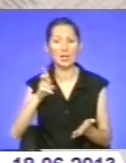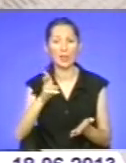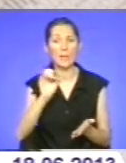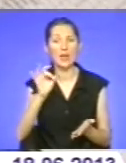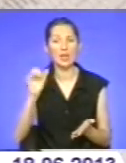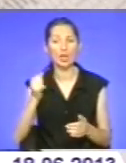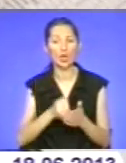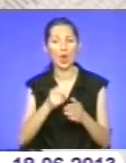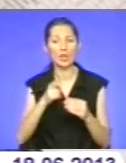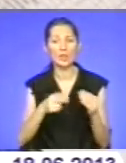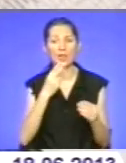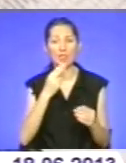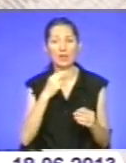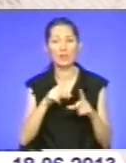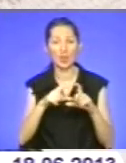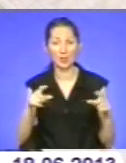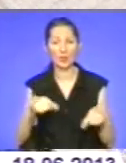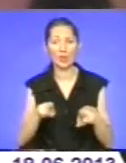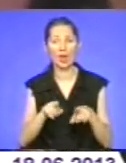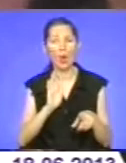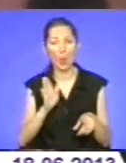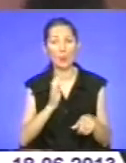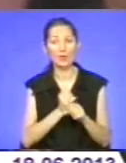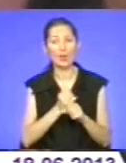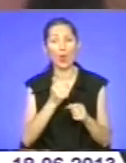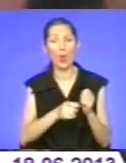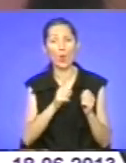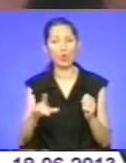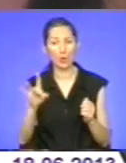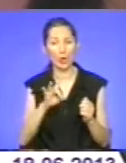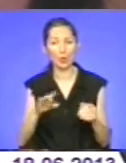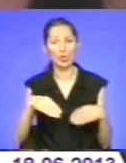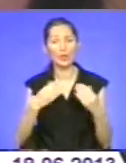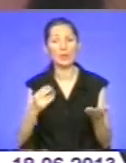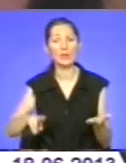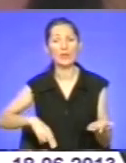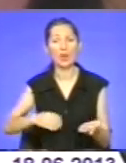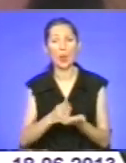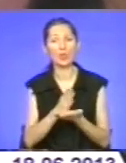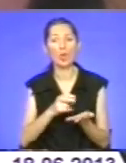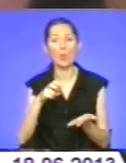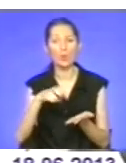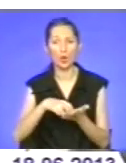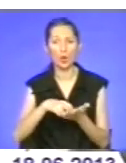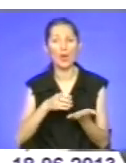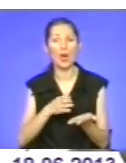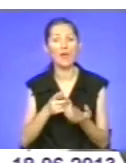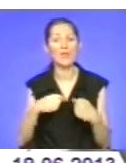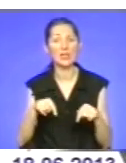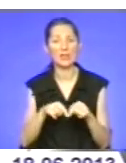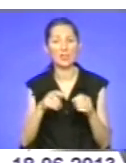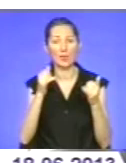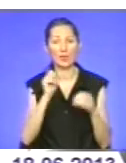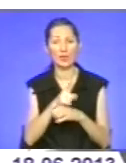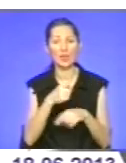установи працюватимуть у кожному районі Тернопілля. Надаватимуть адміністративні послуги і у поштових відділеннях. Завдання стоїть таким